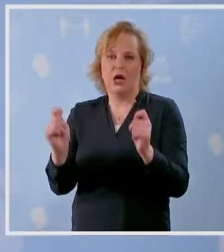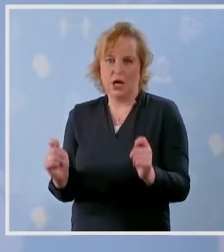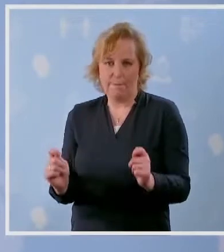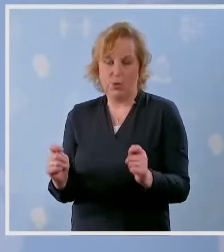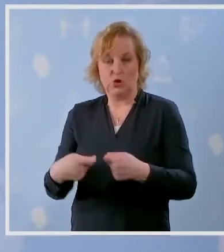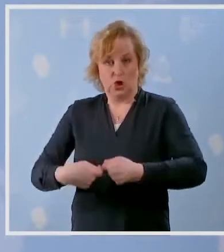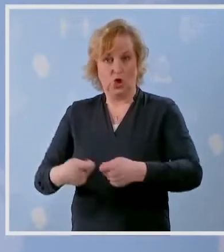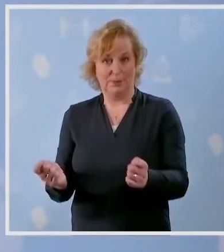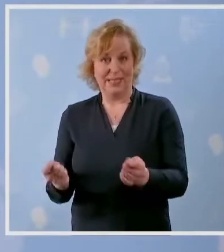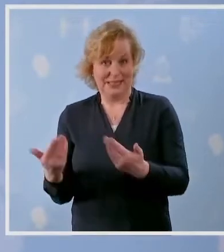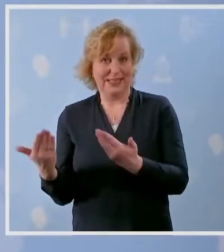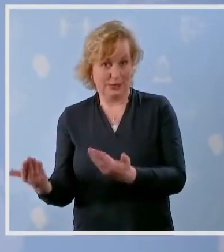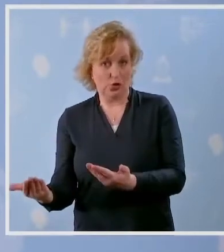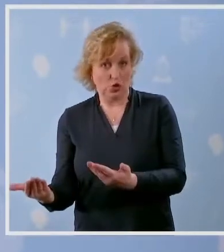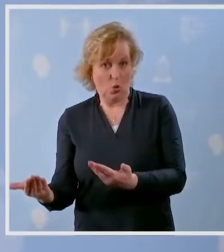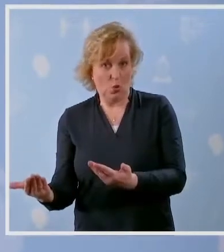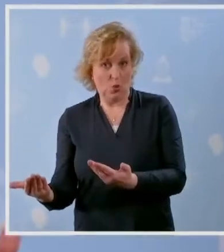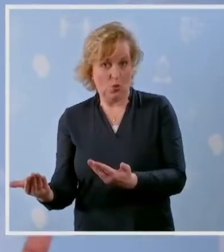gepresenteerd.